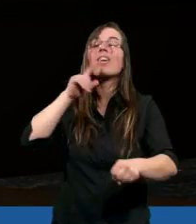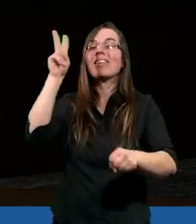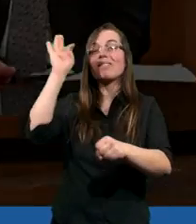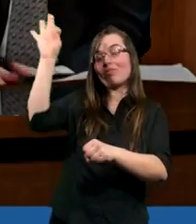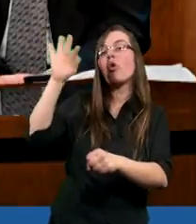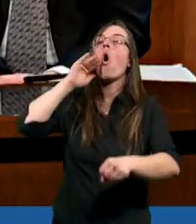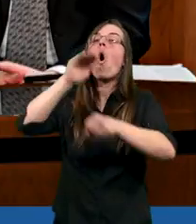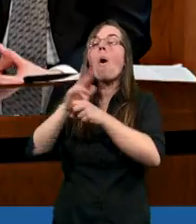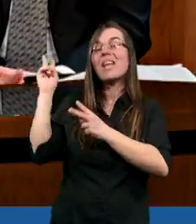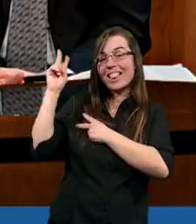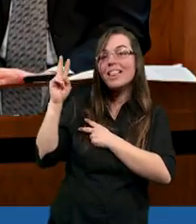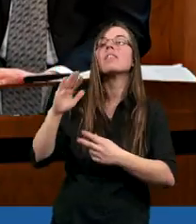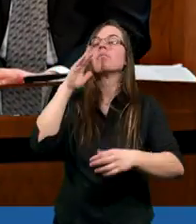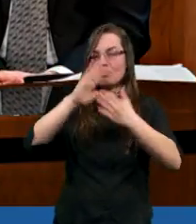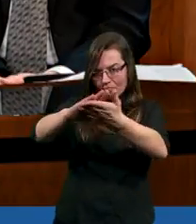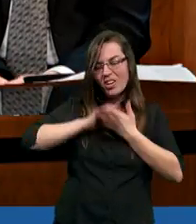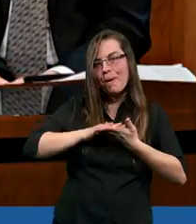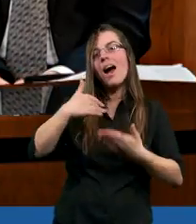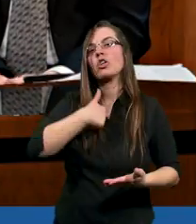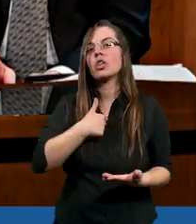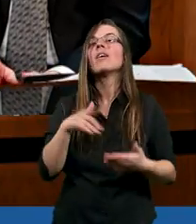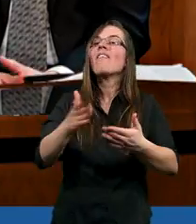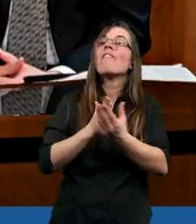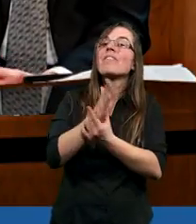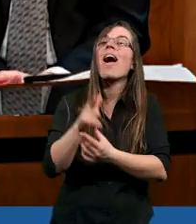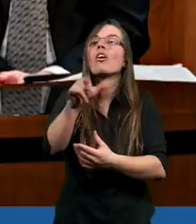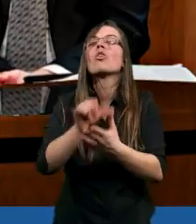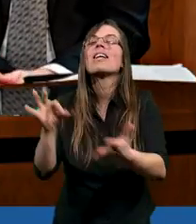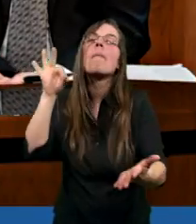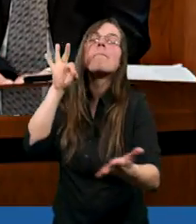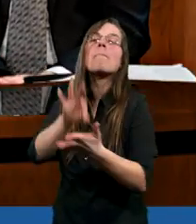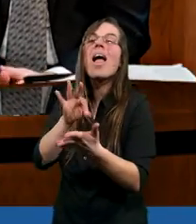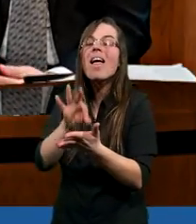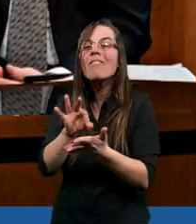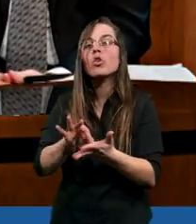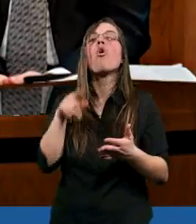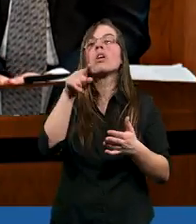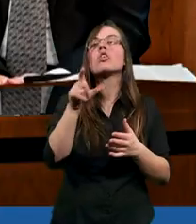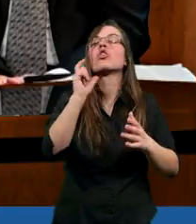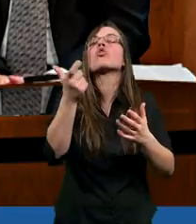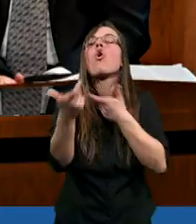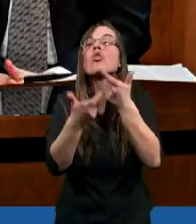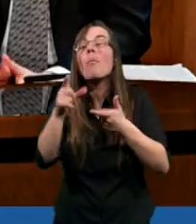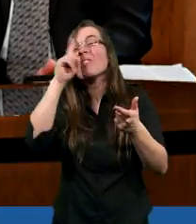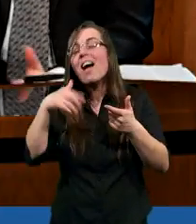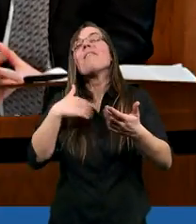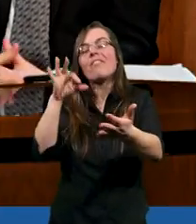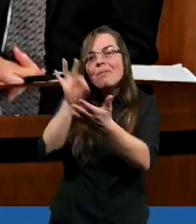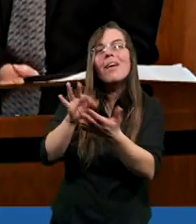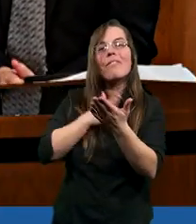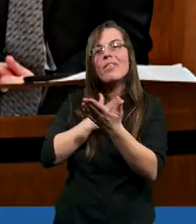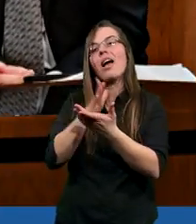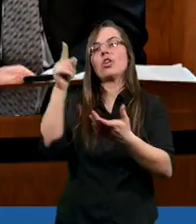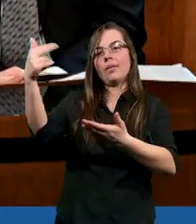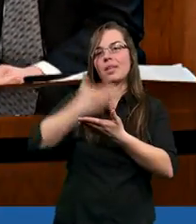wybaczyć. Dziękuję. Wiara to też pewność. Z innego fragmentu Pisma Świętego też znamy. Chciałbym